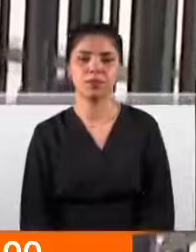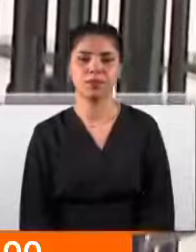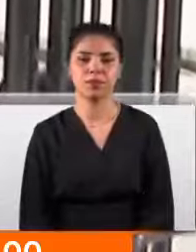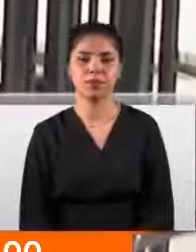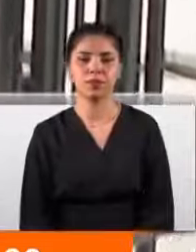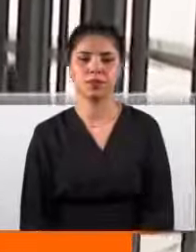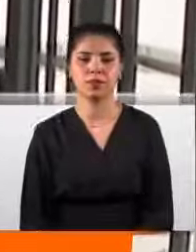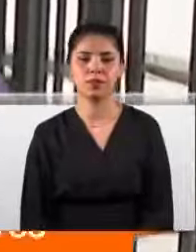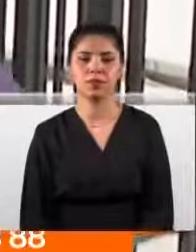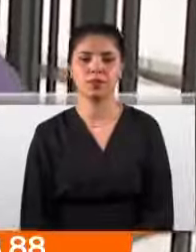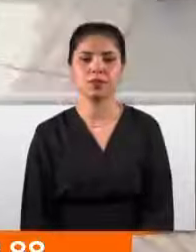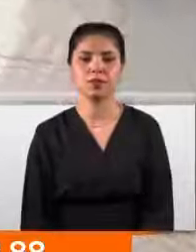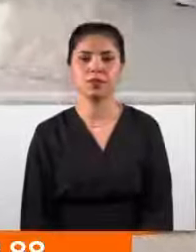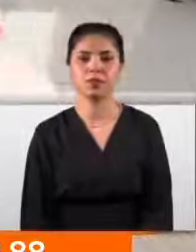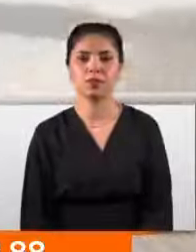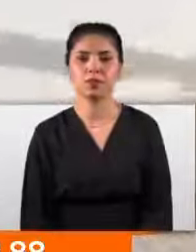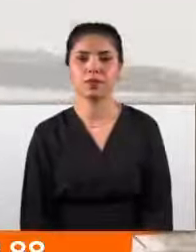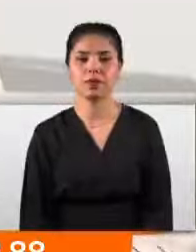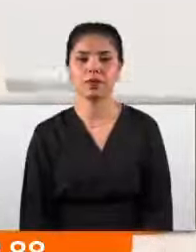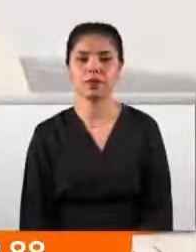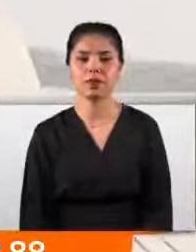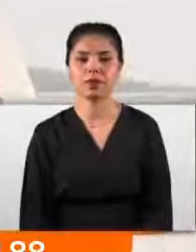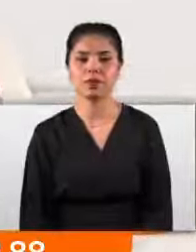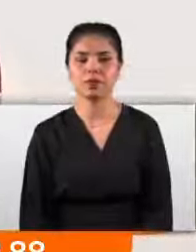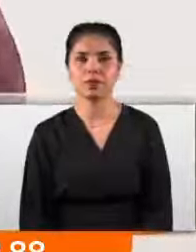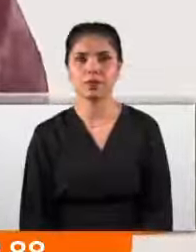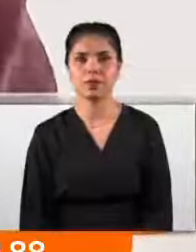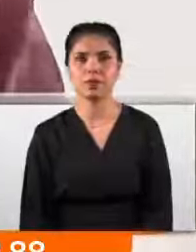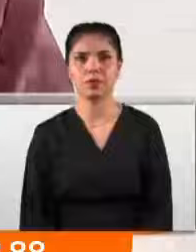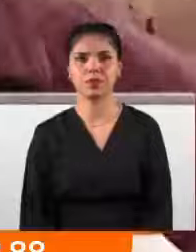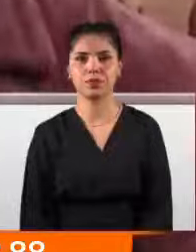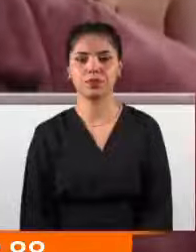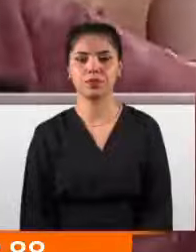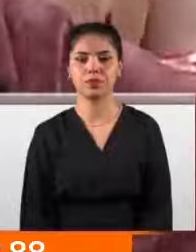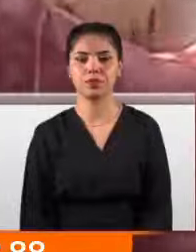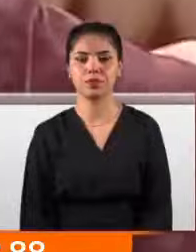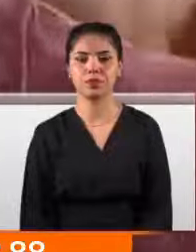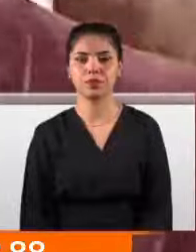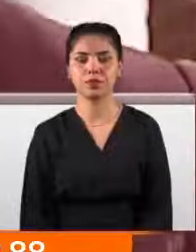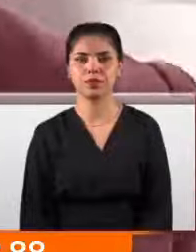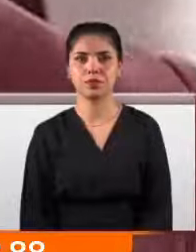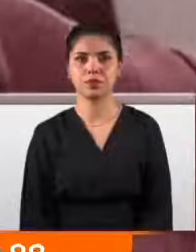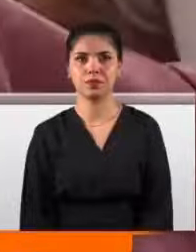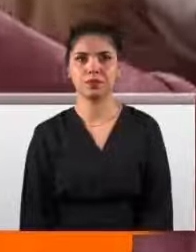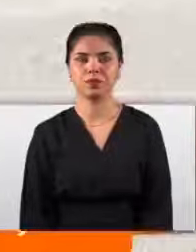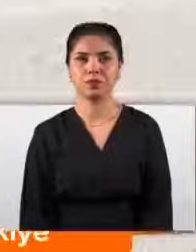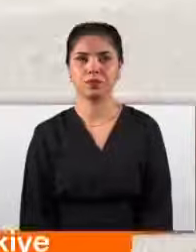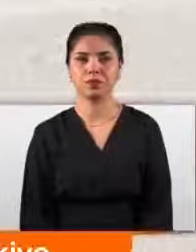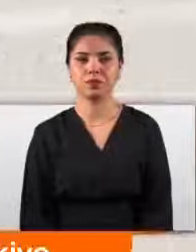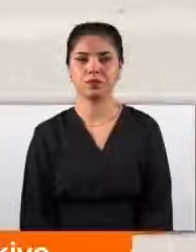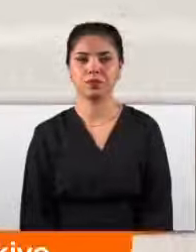Kaçırdığınız zaman da çok zorlanıyorsunuz. Ani fren yapıyorlar. Hızlı gidiyorlar yani. Bir de duraklarda bazen durmadıkları da oluyor.